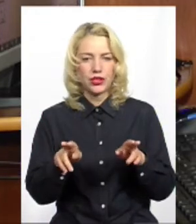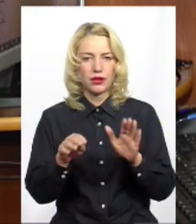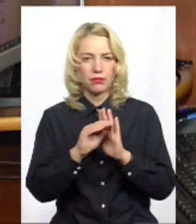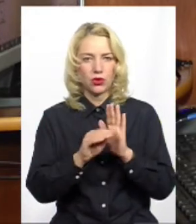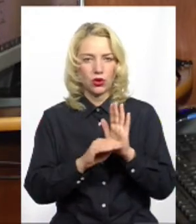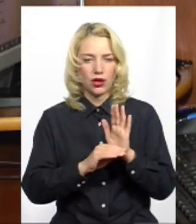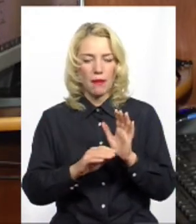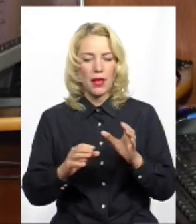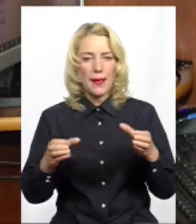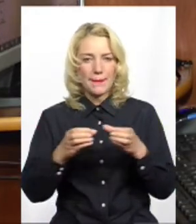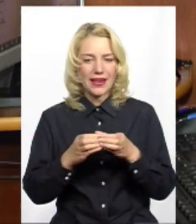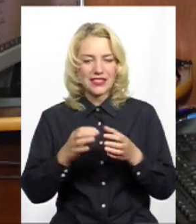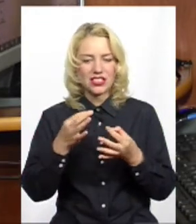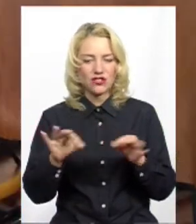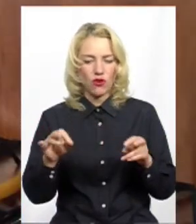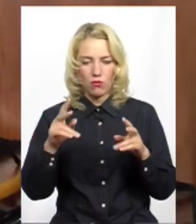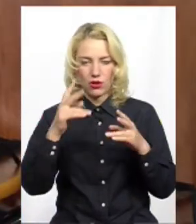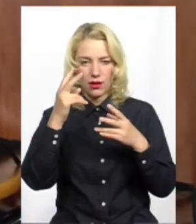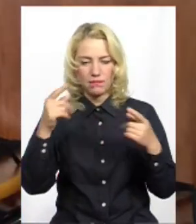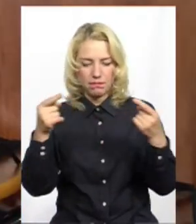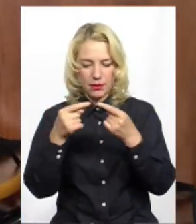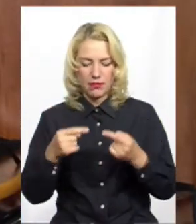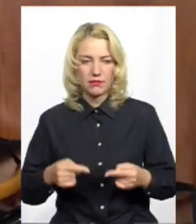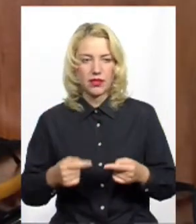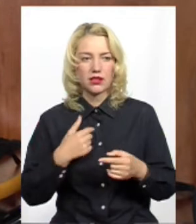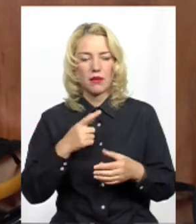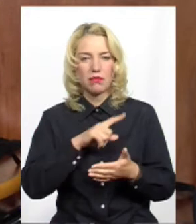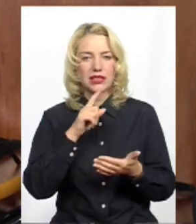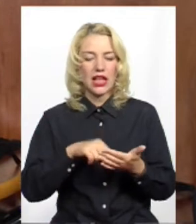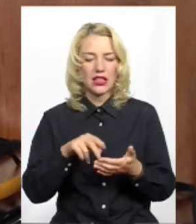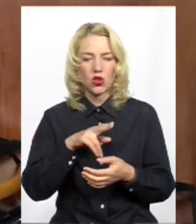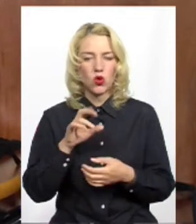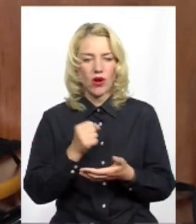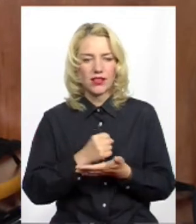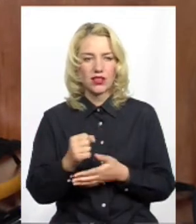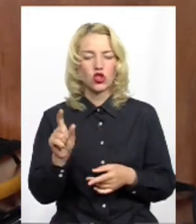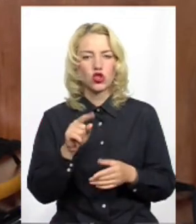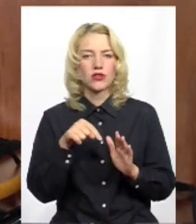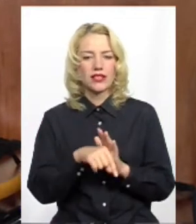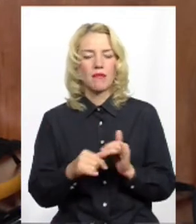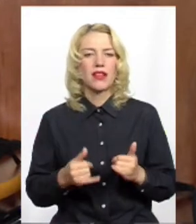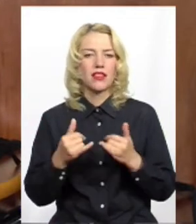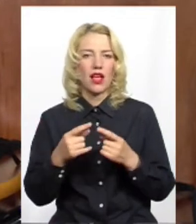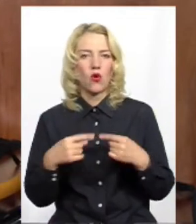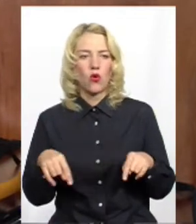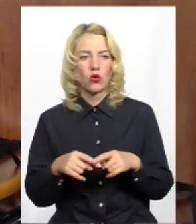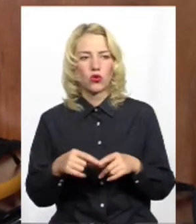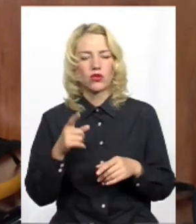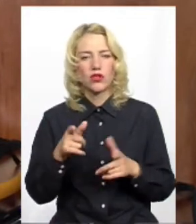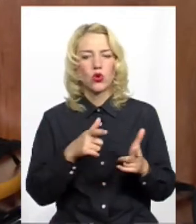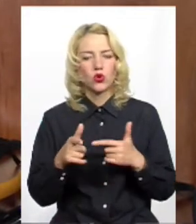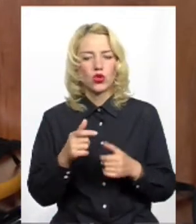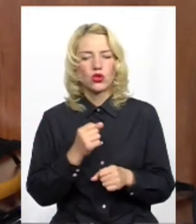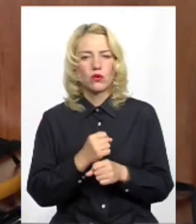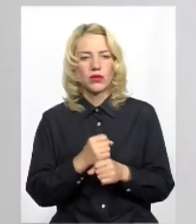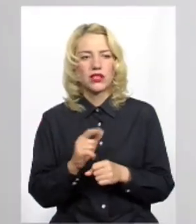«Свобода» фактично пункт в пункт. Одразу виникає питання до кандидата, що саме для округу він планує зробити, якщо